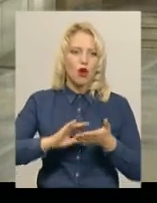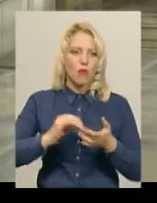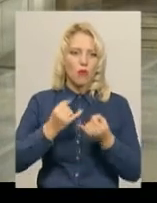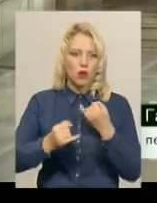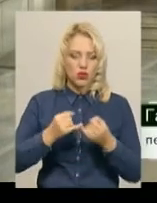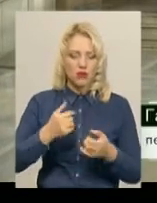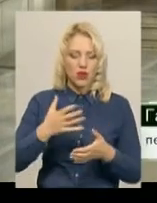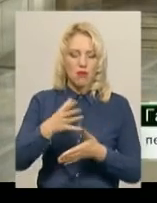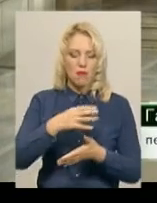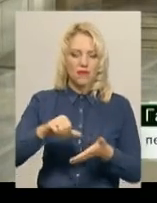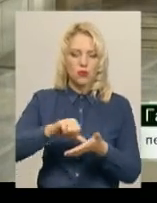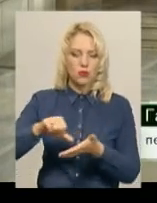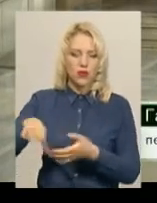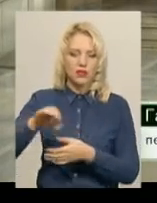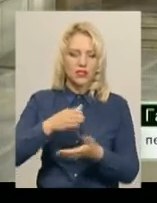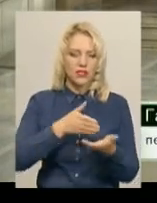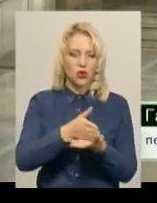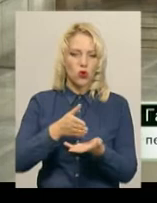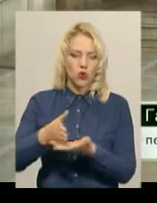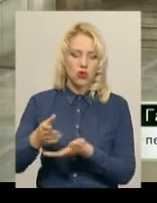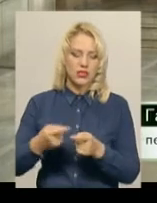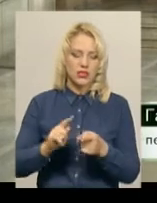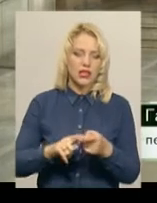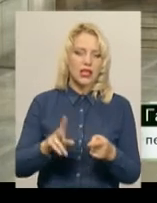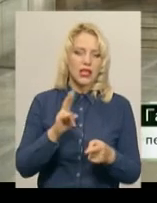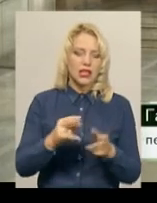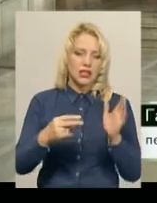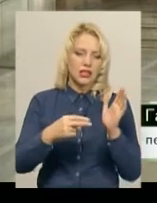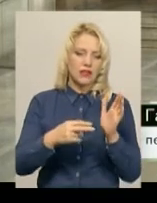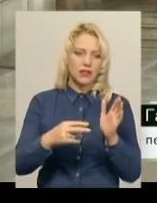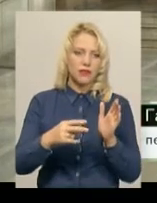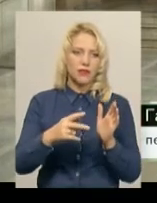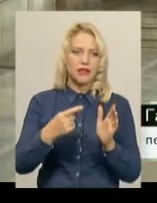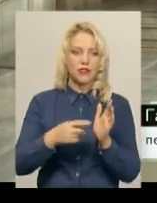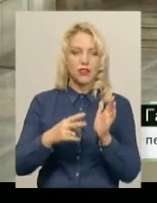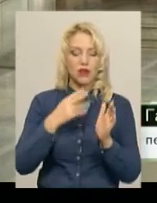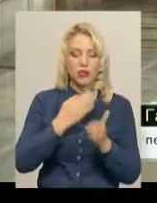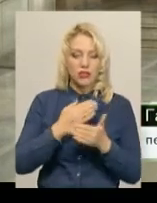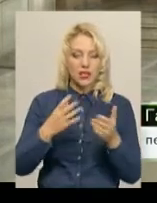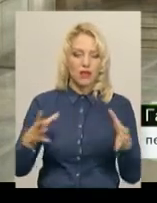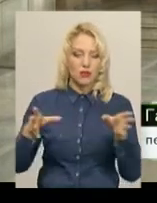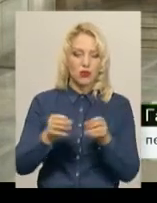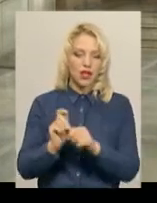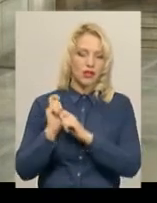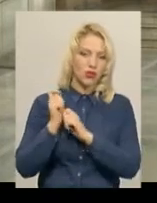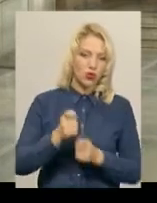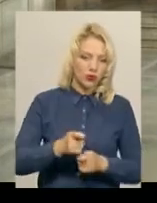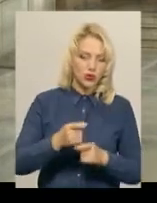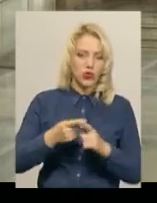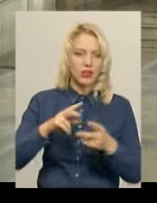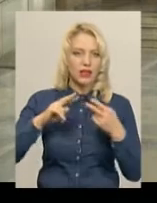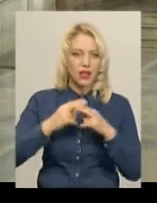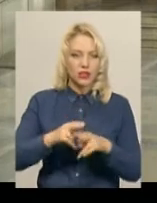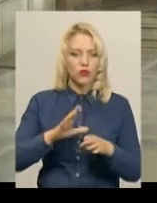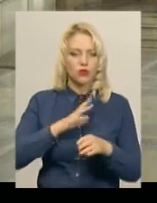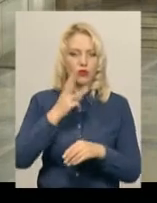Ми виступали в усіх розділах. Це, крім «Ката зі зброї без неї», «Семі контакт» та «Мікс-коміте». Останній поєднання киткової та ударної техніки складався з трьох